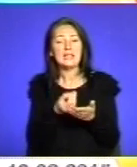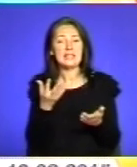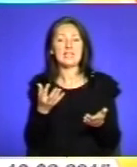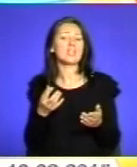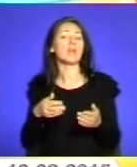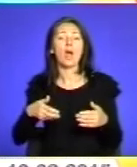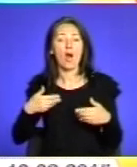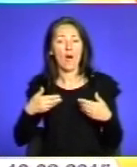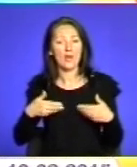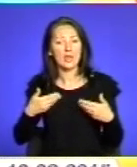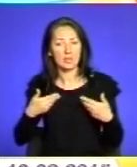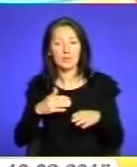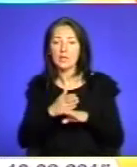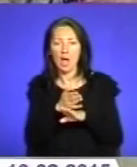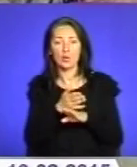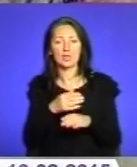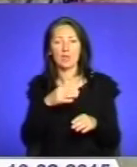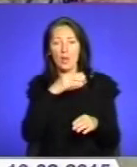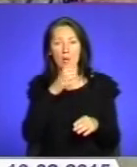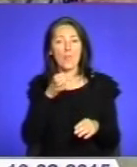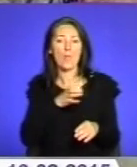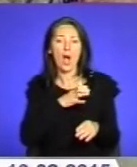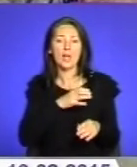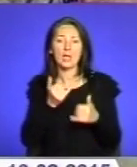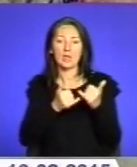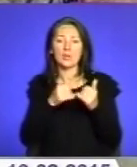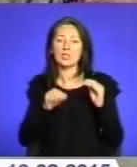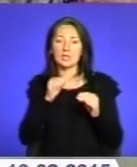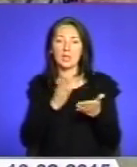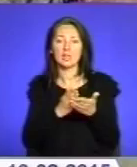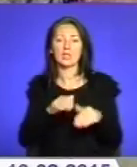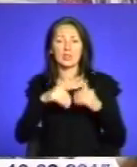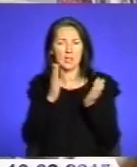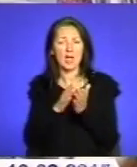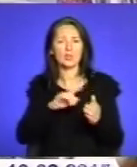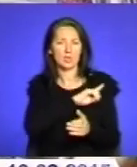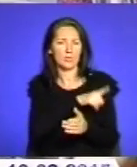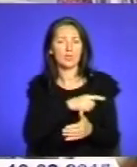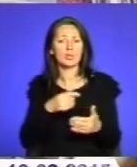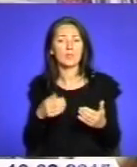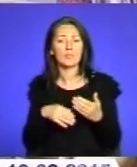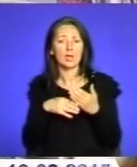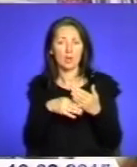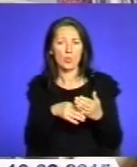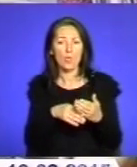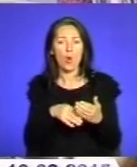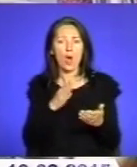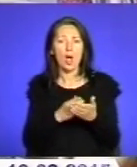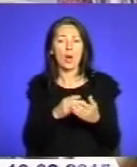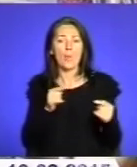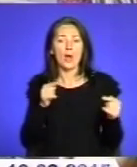властивості, багатий хімічний склад, є загальнозміцнюючим засобом. Мед також має антибактеріальну, протизапальну,